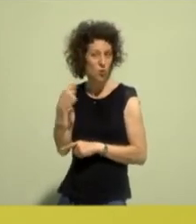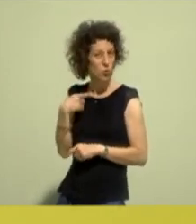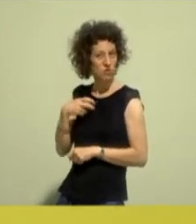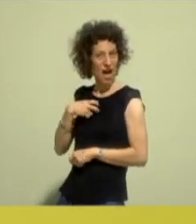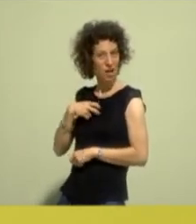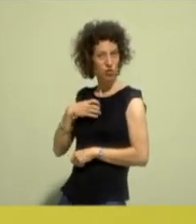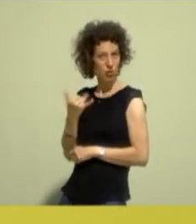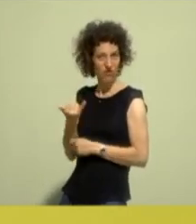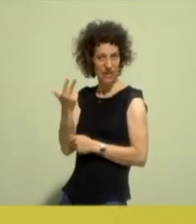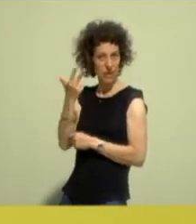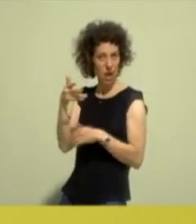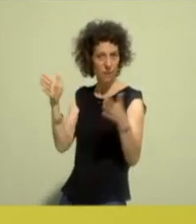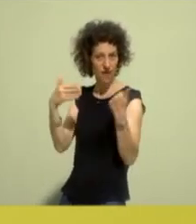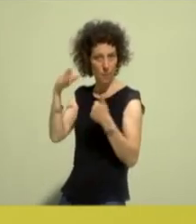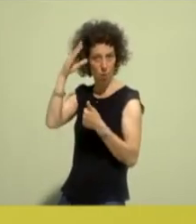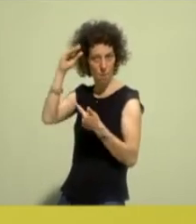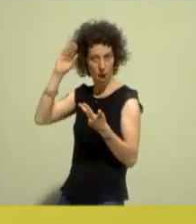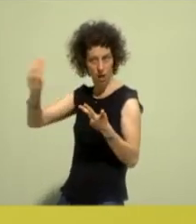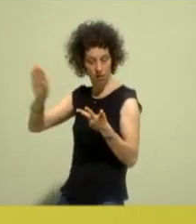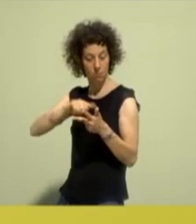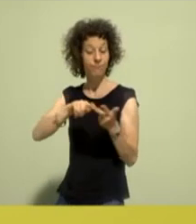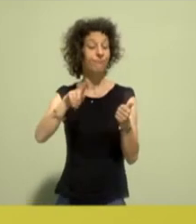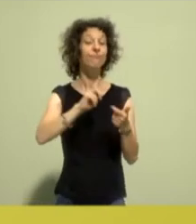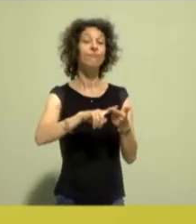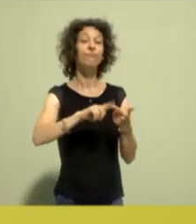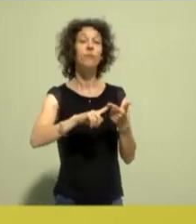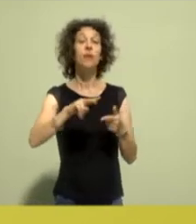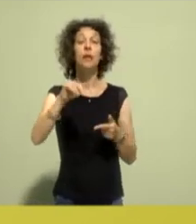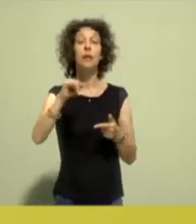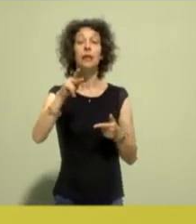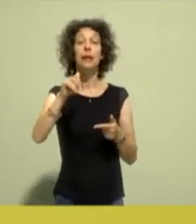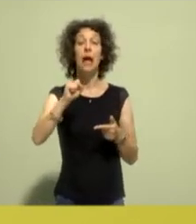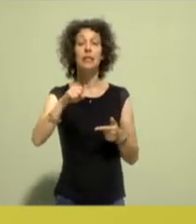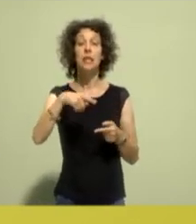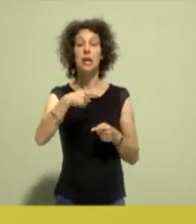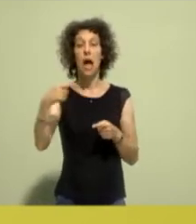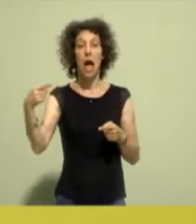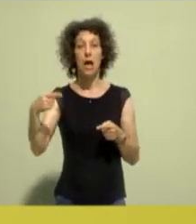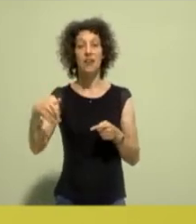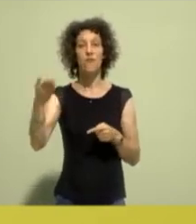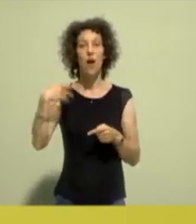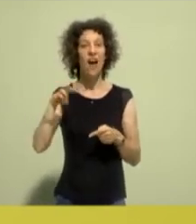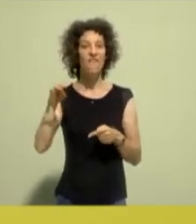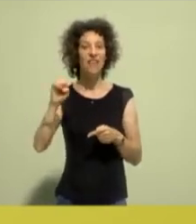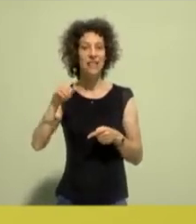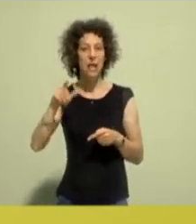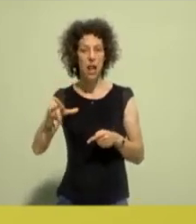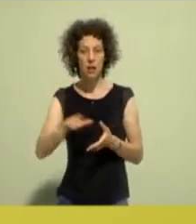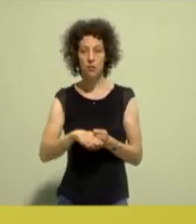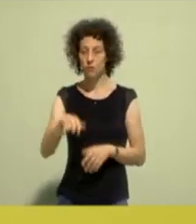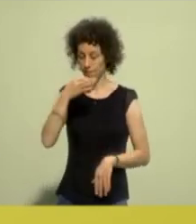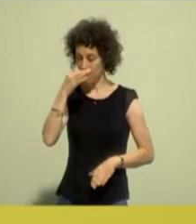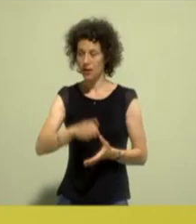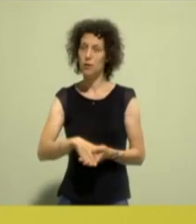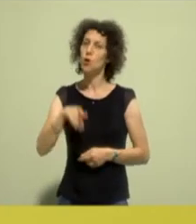2 von Niklas Grath aus Wesel. Wie willst du